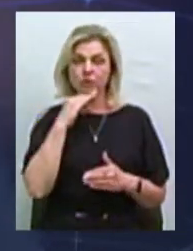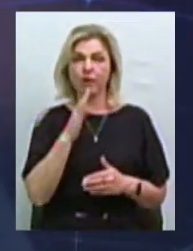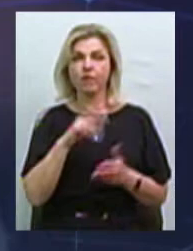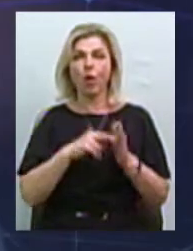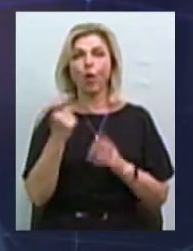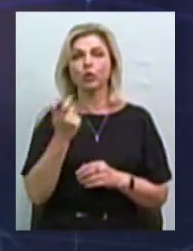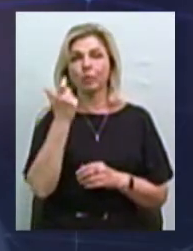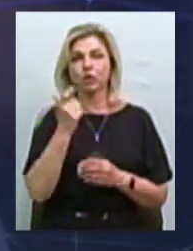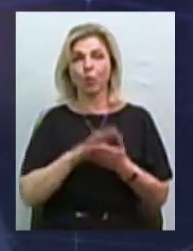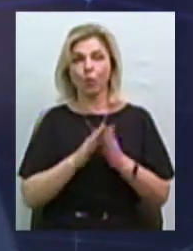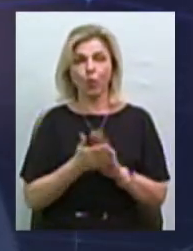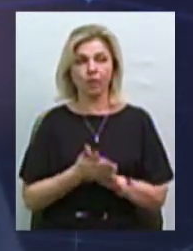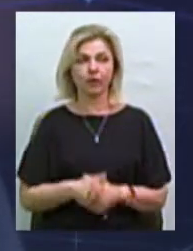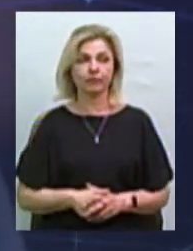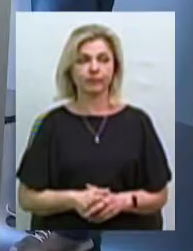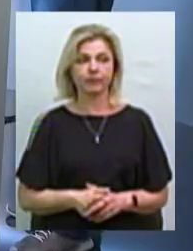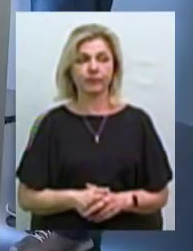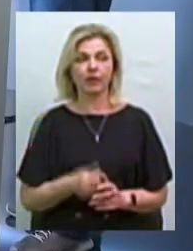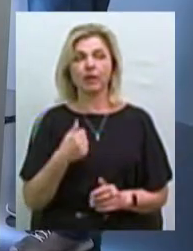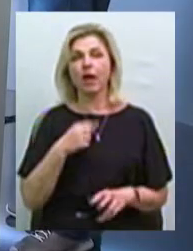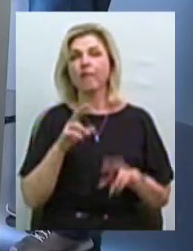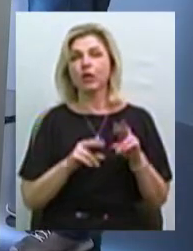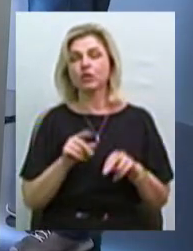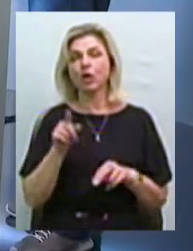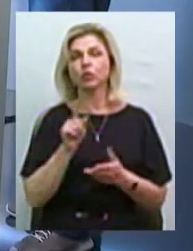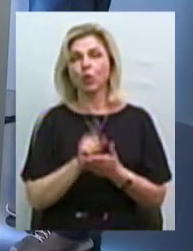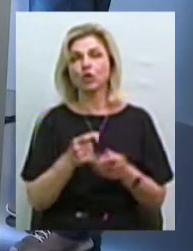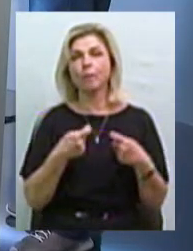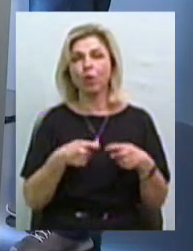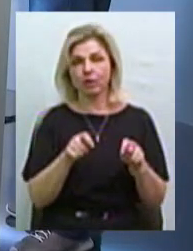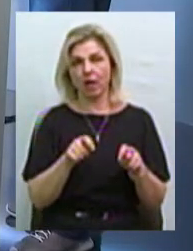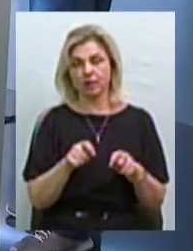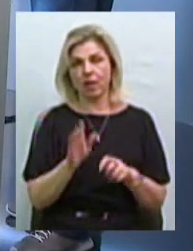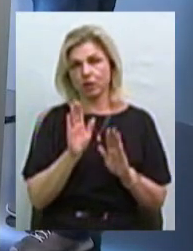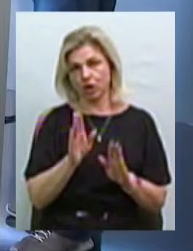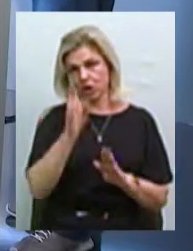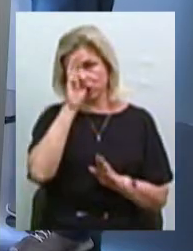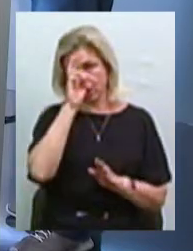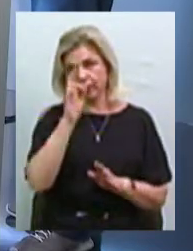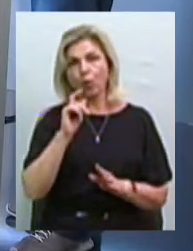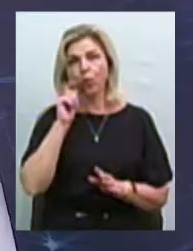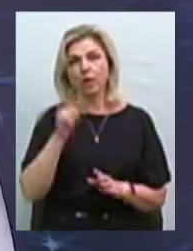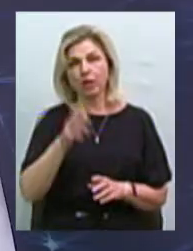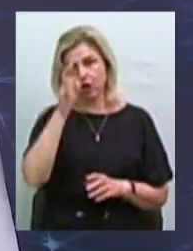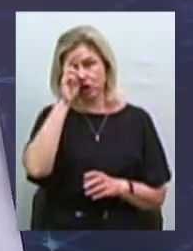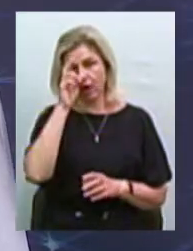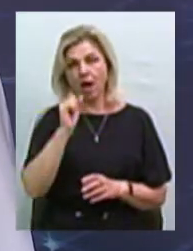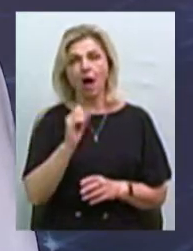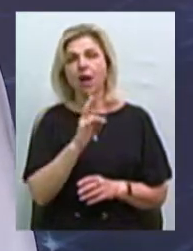умовах? Я вважаю, що він і може продати, але він має продатися державі і українській державі, а не